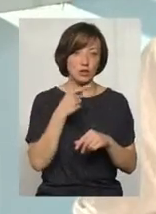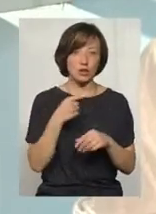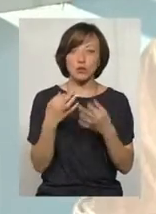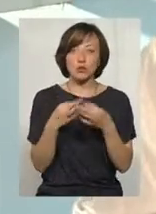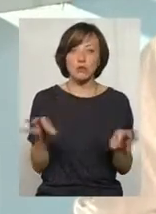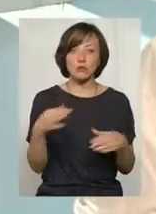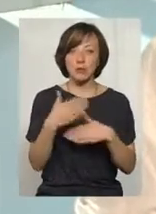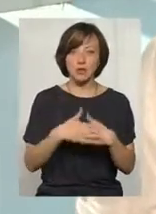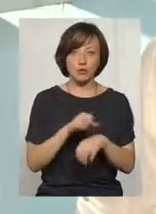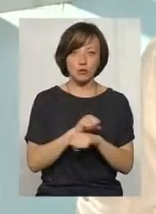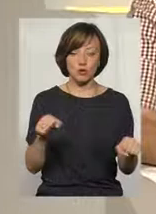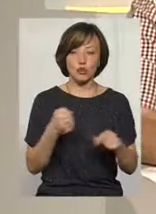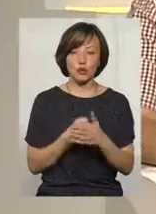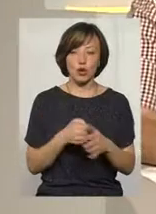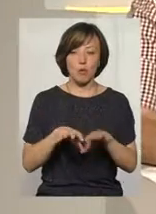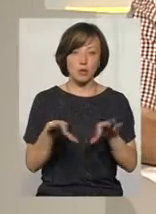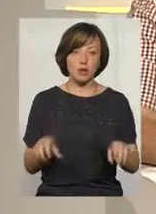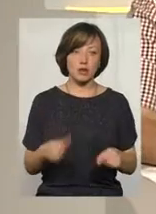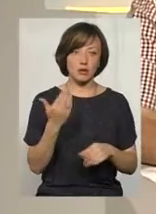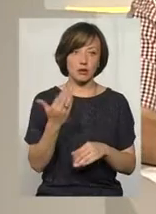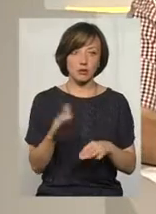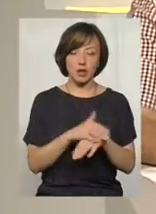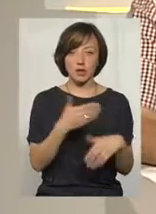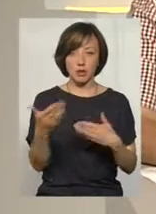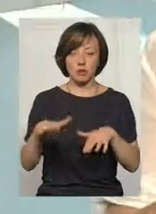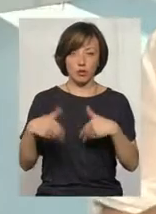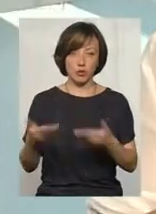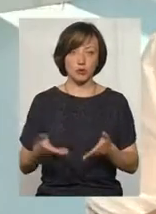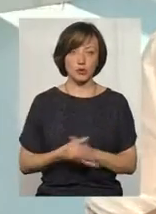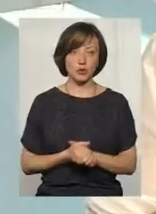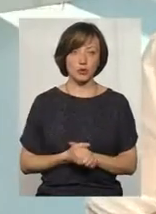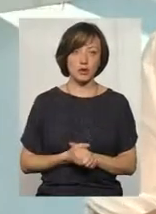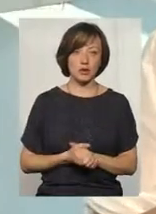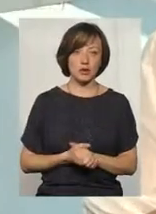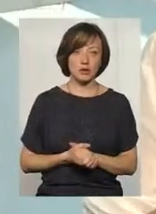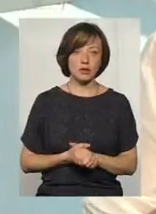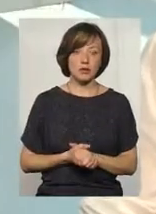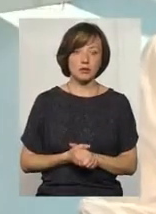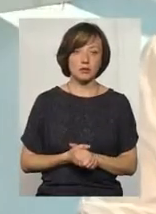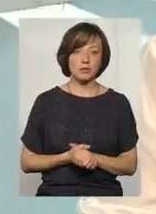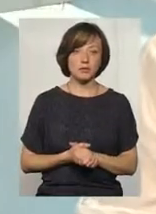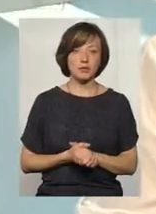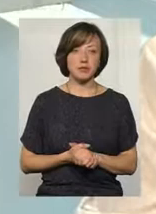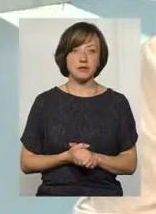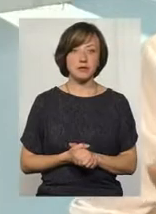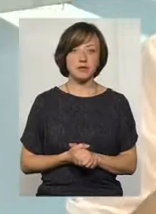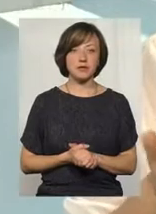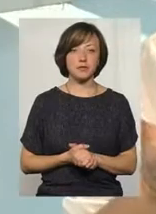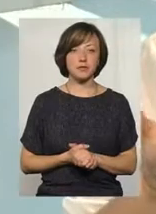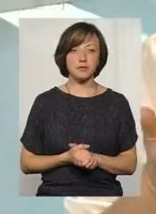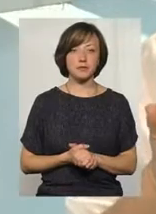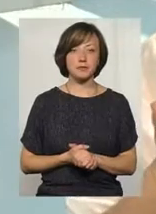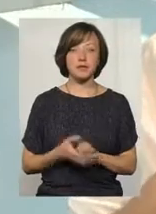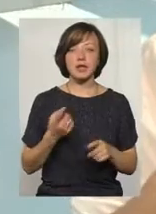допускати близько не можна до тієї посади, яку їм, от, будь ласка, пропонують за конкурсом. І оскільки в нас